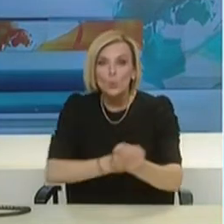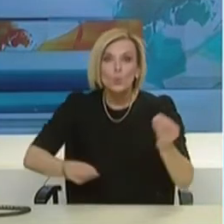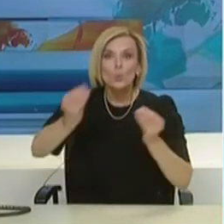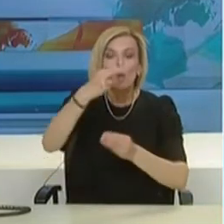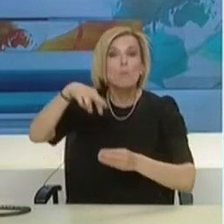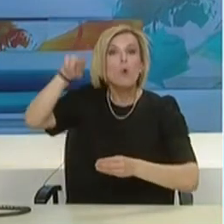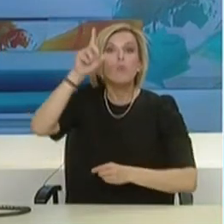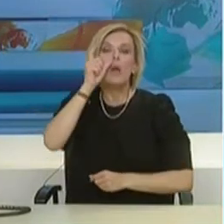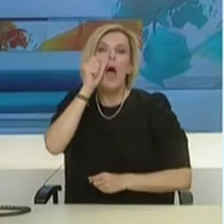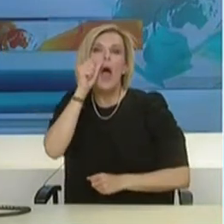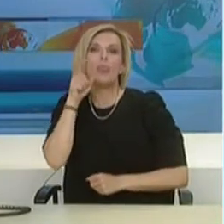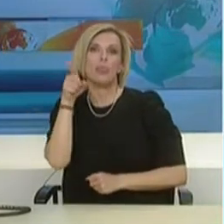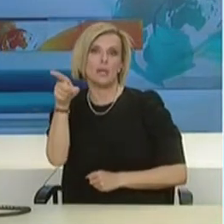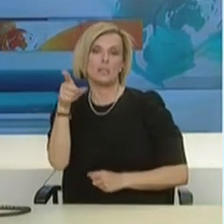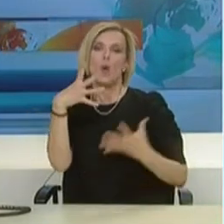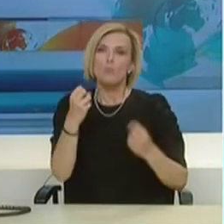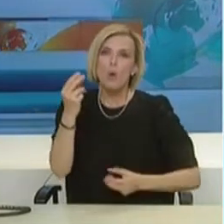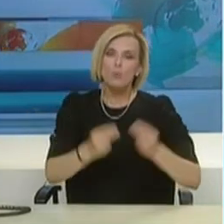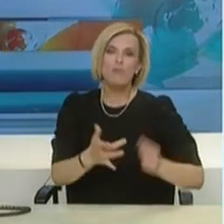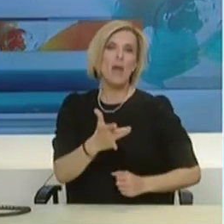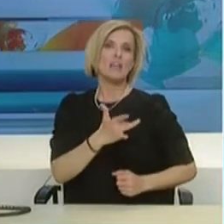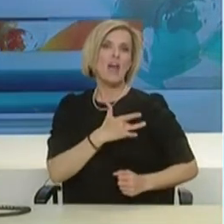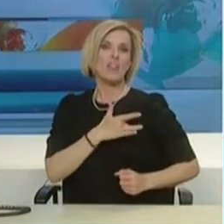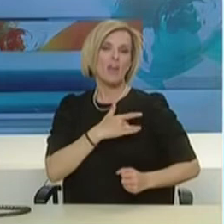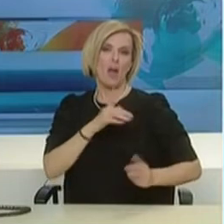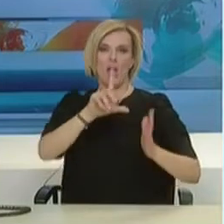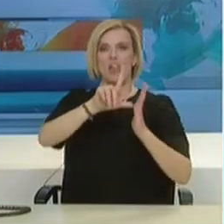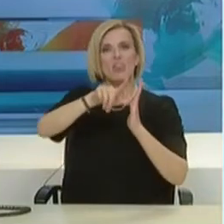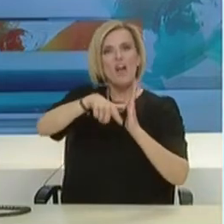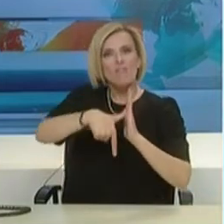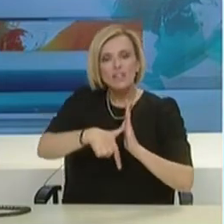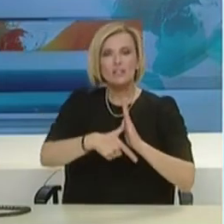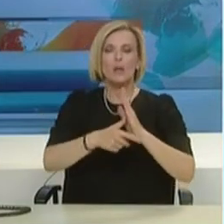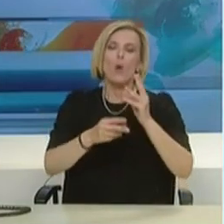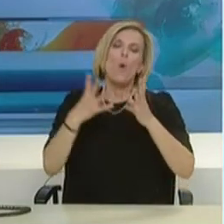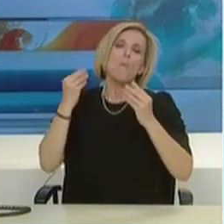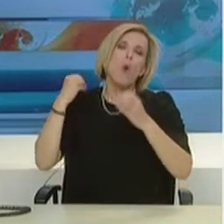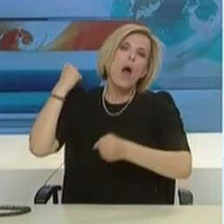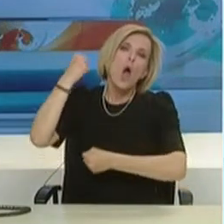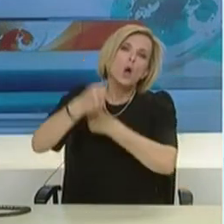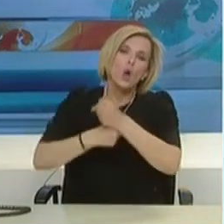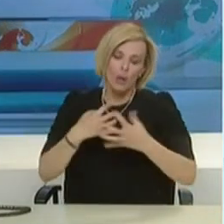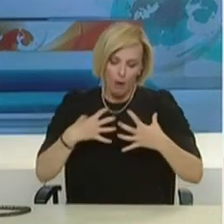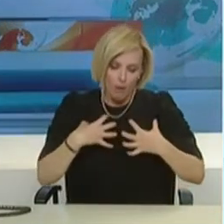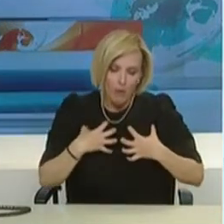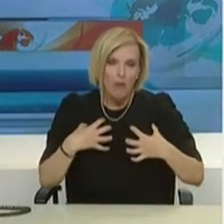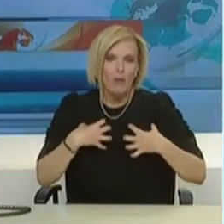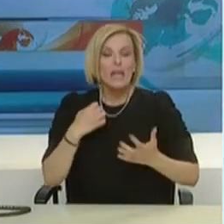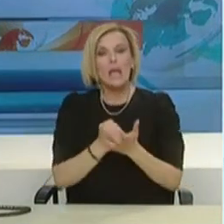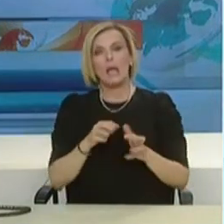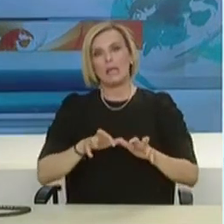και αφορά κυρίως άτομα με καρδιακά προβλήματα, διαβήτη, χρόνια αναπνευστικά νοσήματα και κακοήθειος.